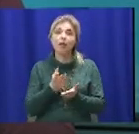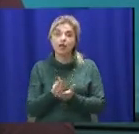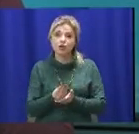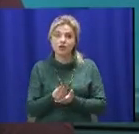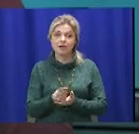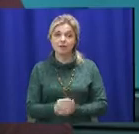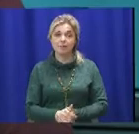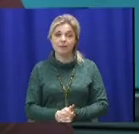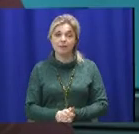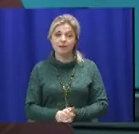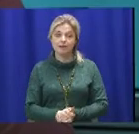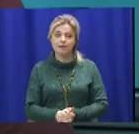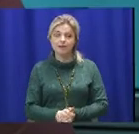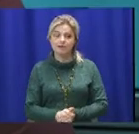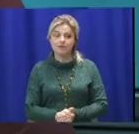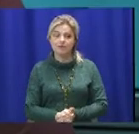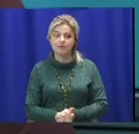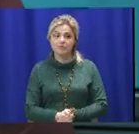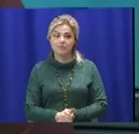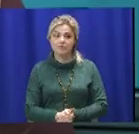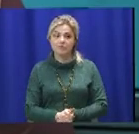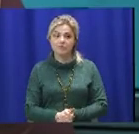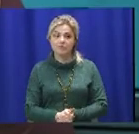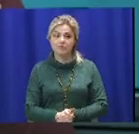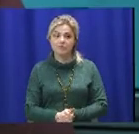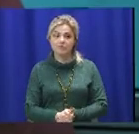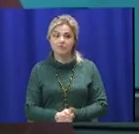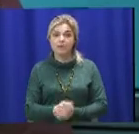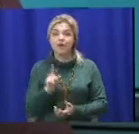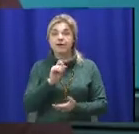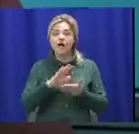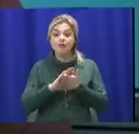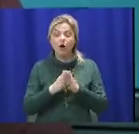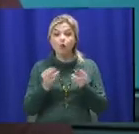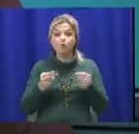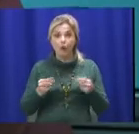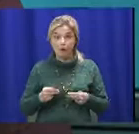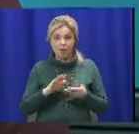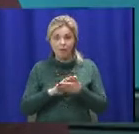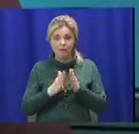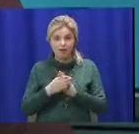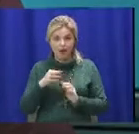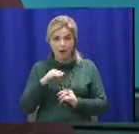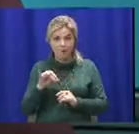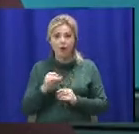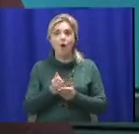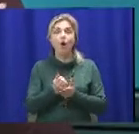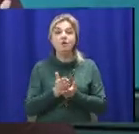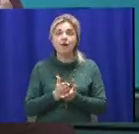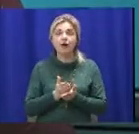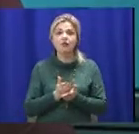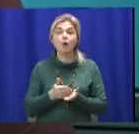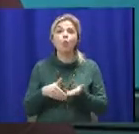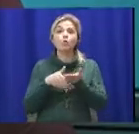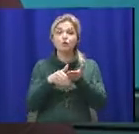за заключеними договорами Оказання услуг